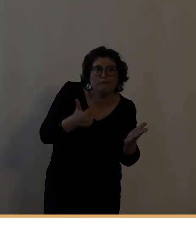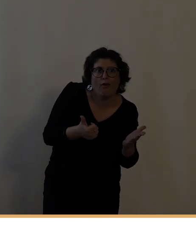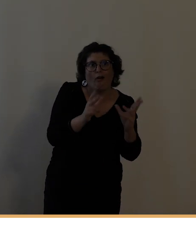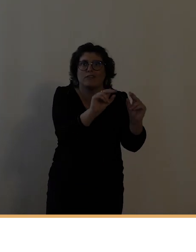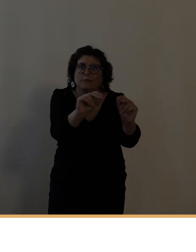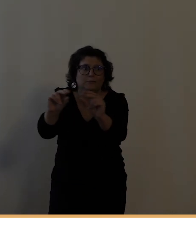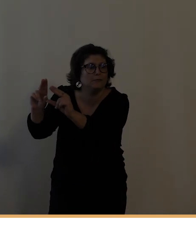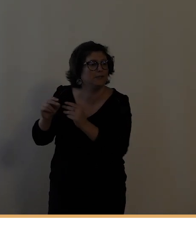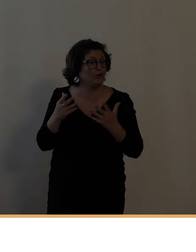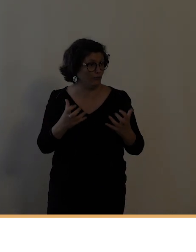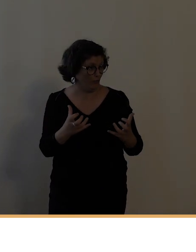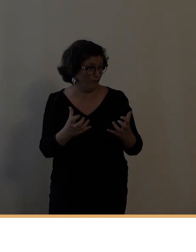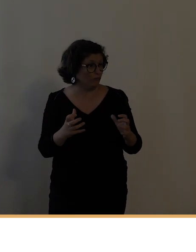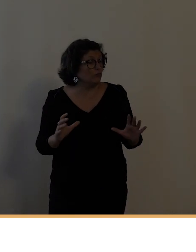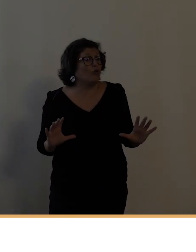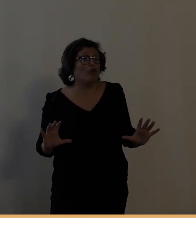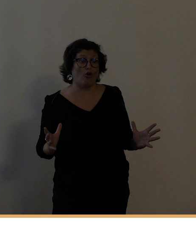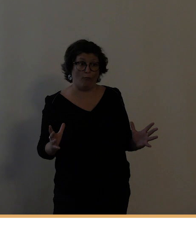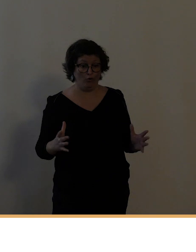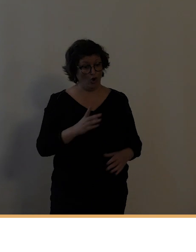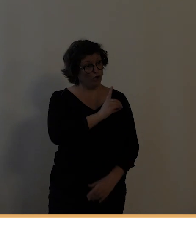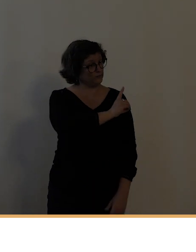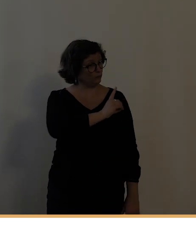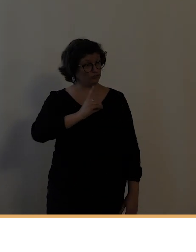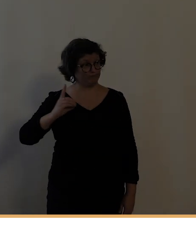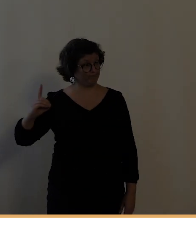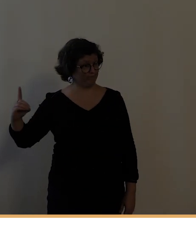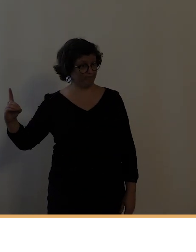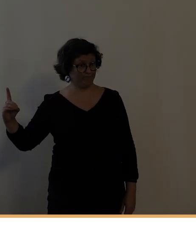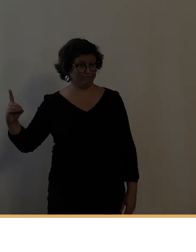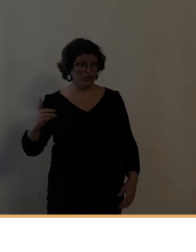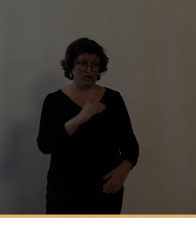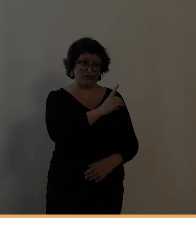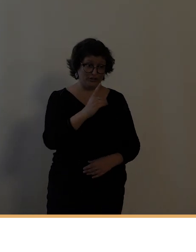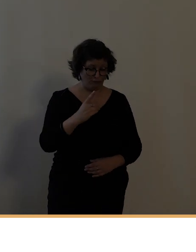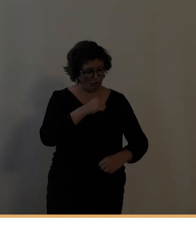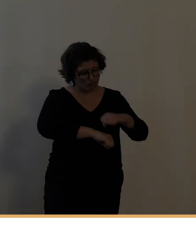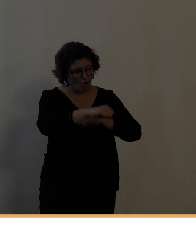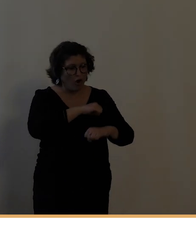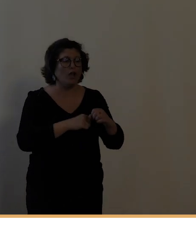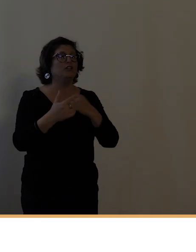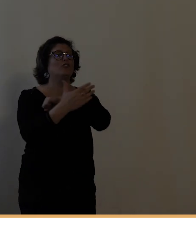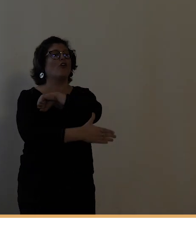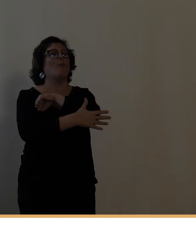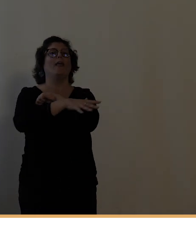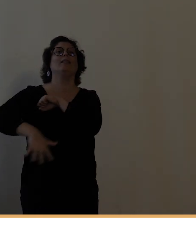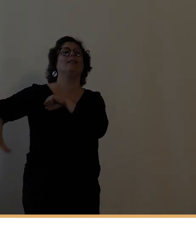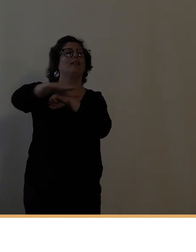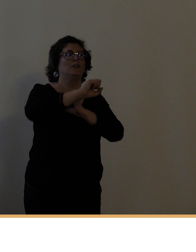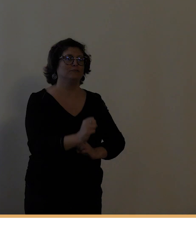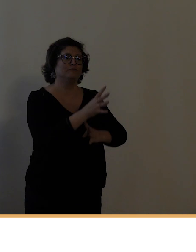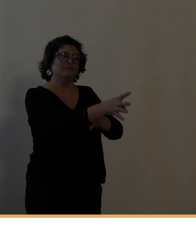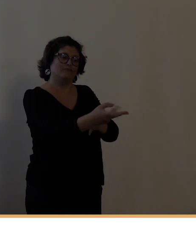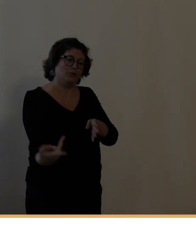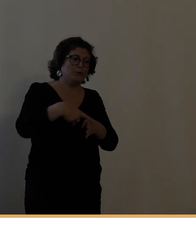le Vélos Club de Tours va organiser chaque dimanche des excursions dans les campagnes environnantes, des rallye